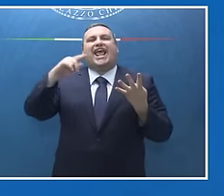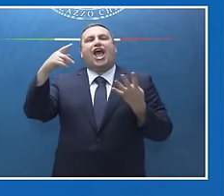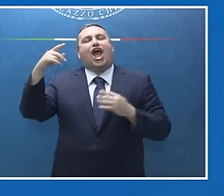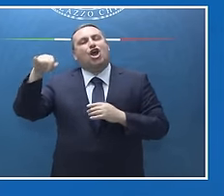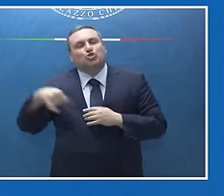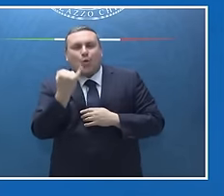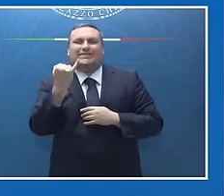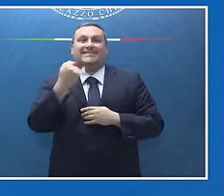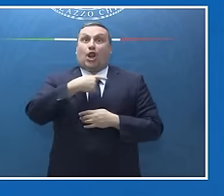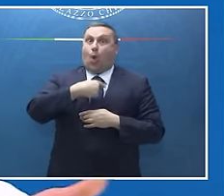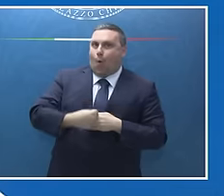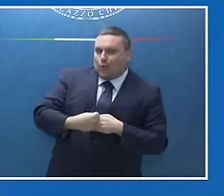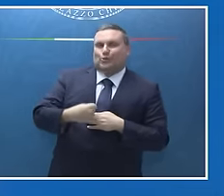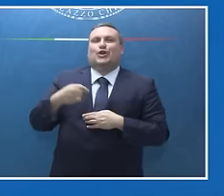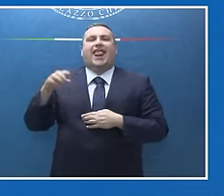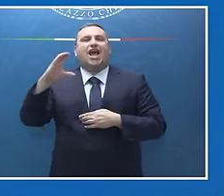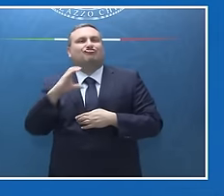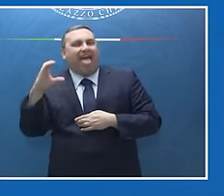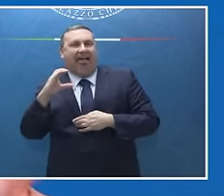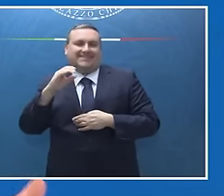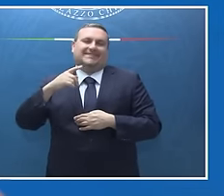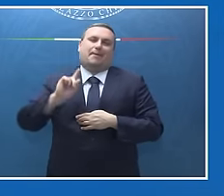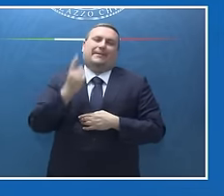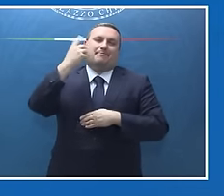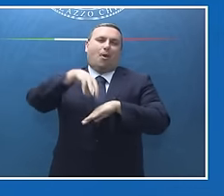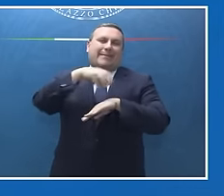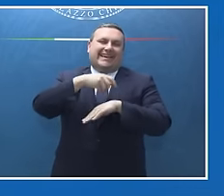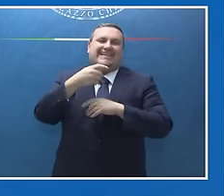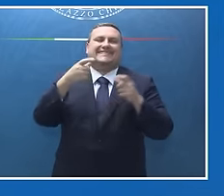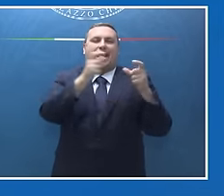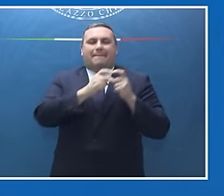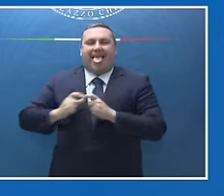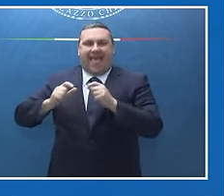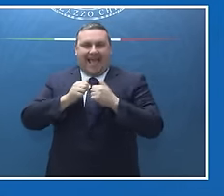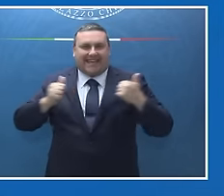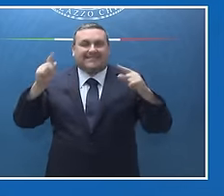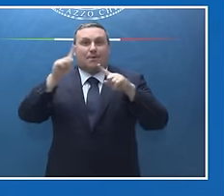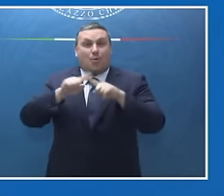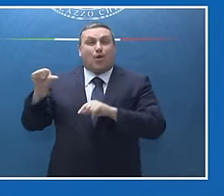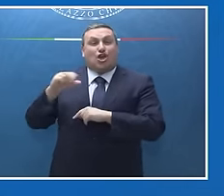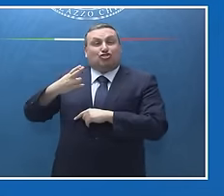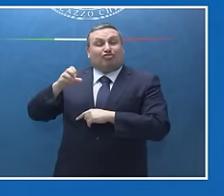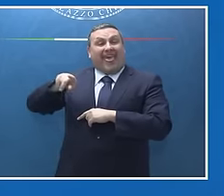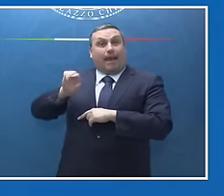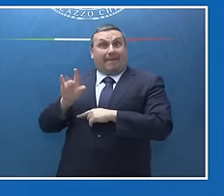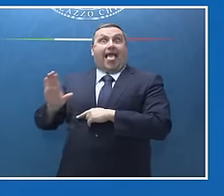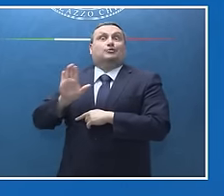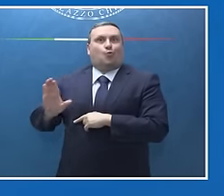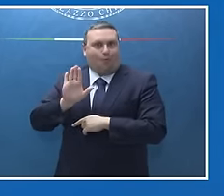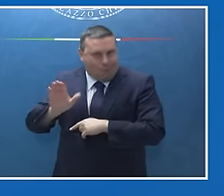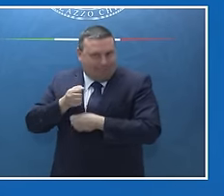Fumio, Ursula e Scharza, alle loro squadre, ai loro Sherpa per il contributo positivo